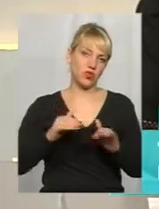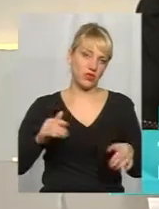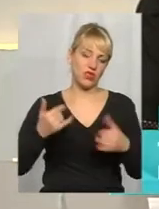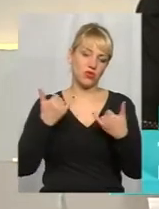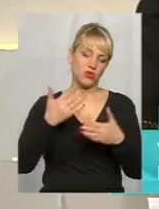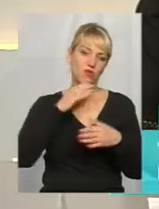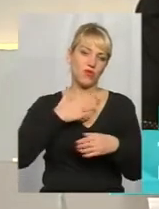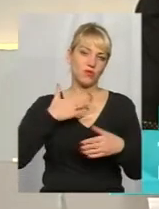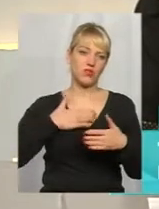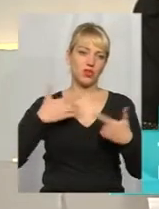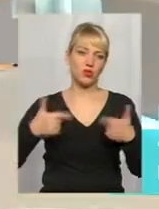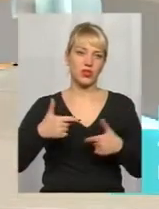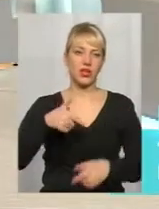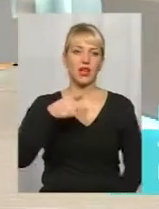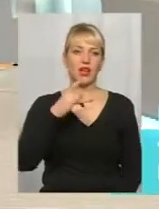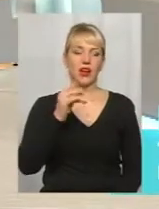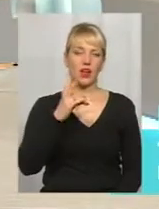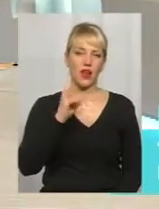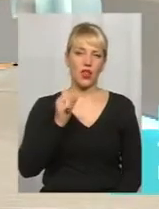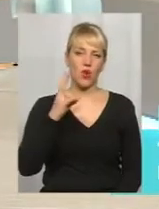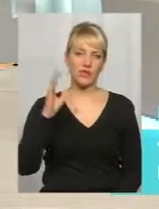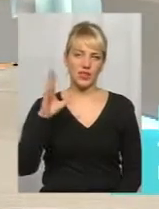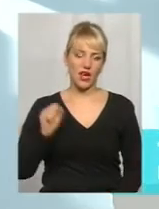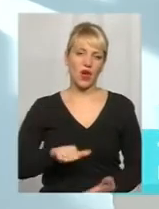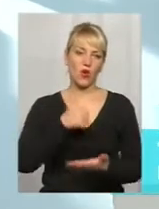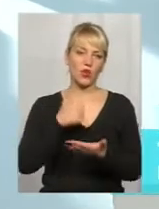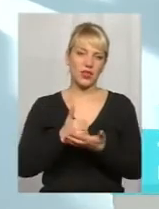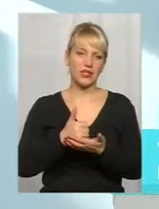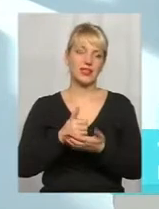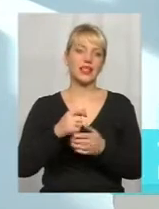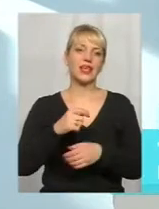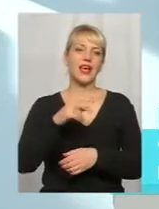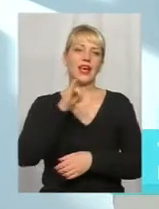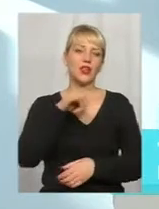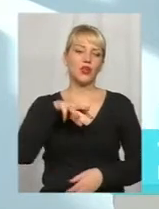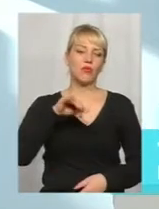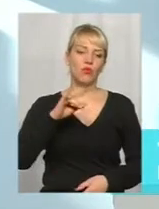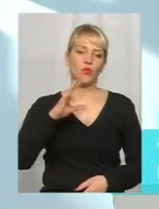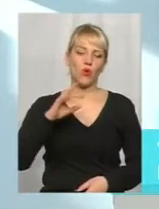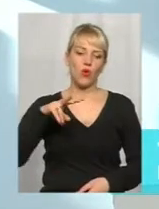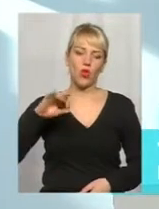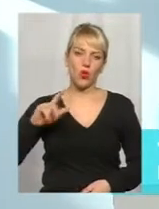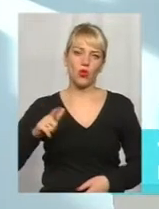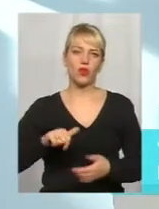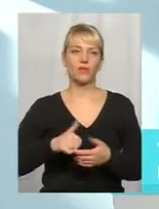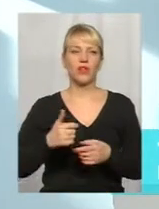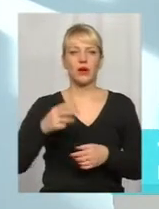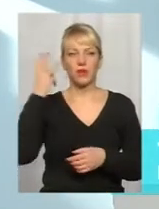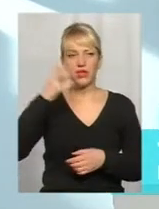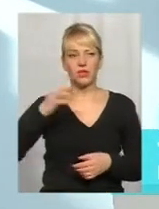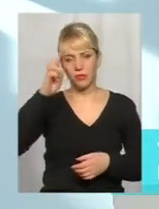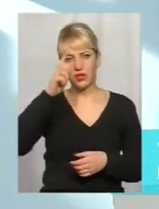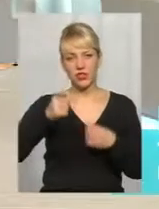з гостею нашої студії, з Галиною Грановською, головний імунолог Департаменту охорони здоров'я Хмельницької облдержадміністрації.